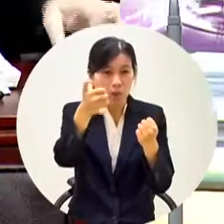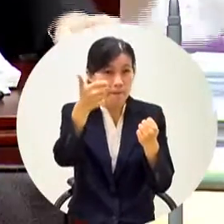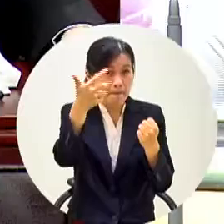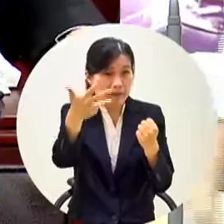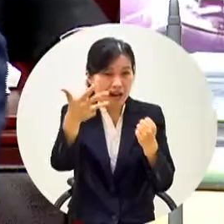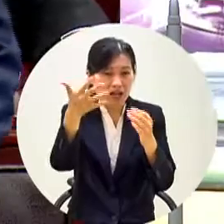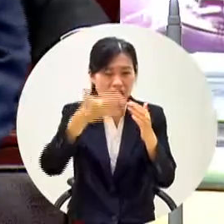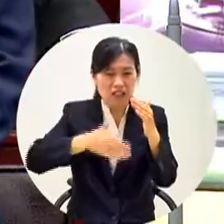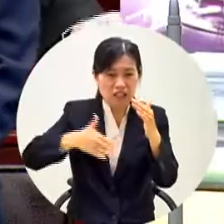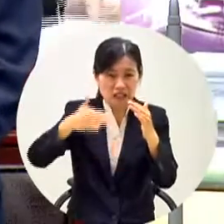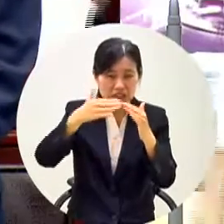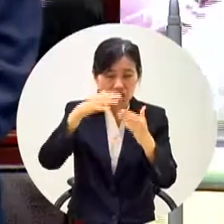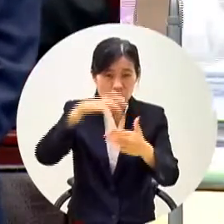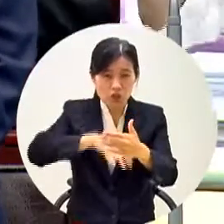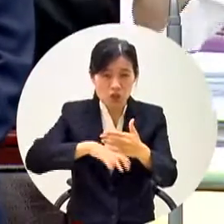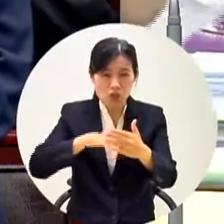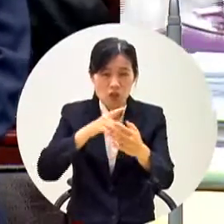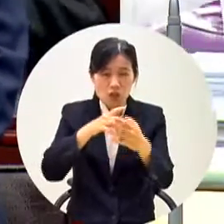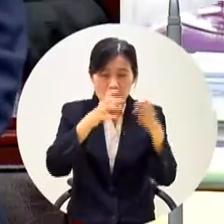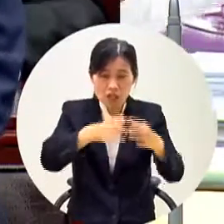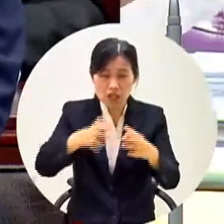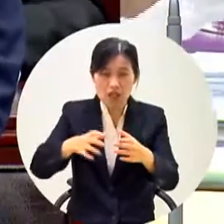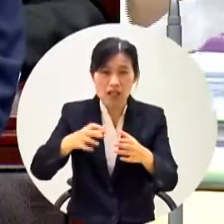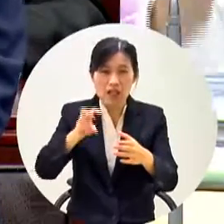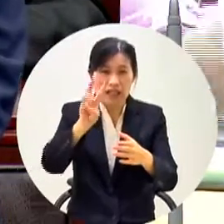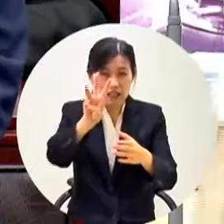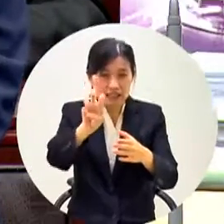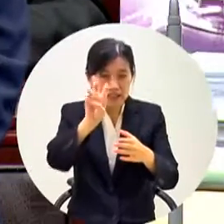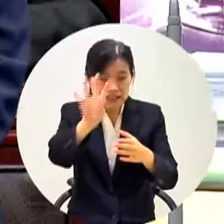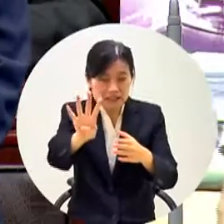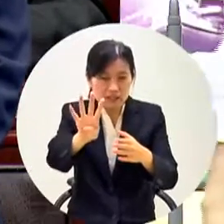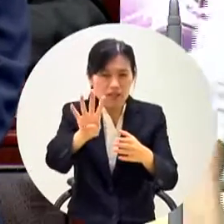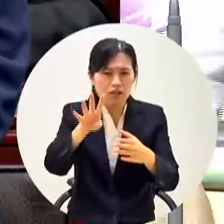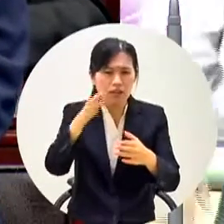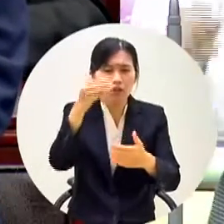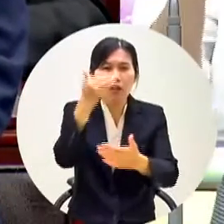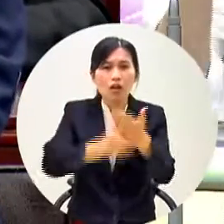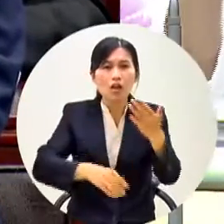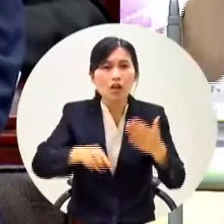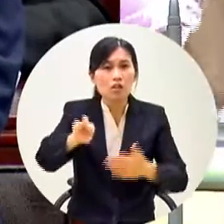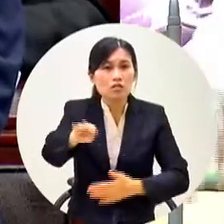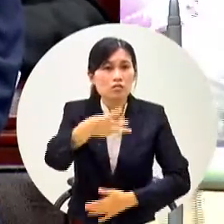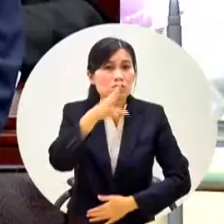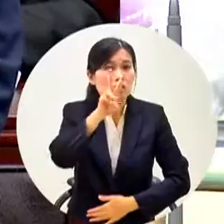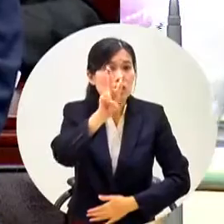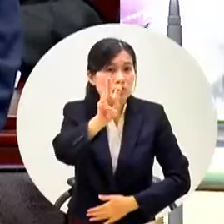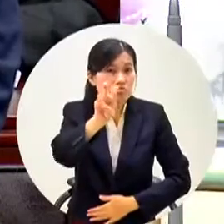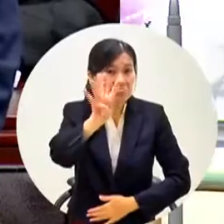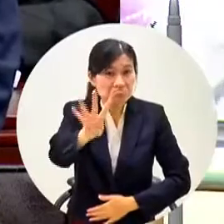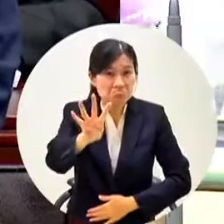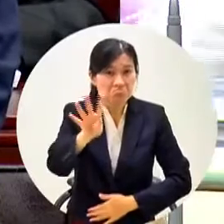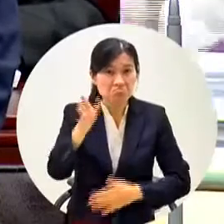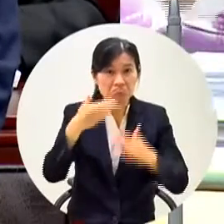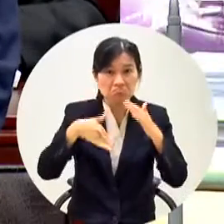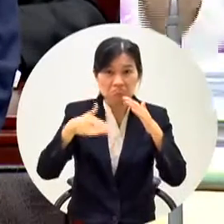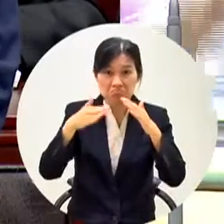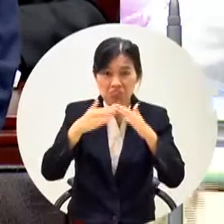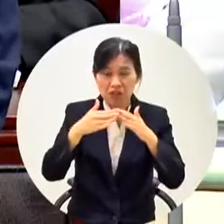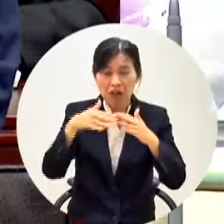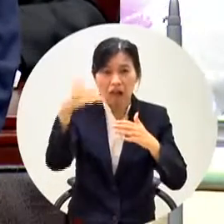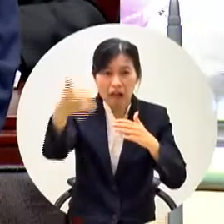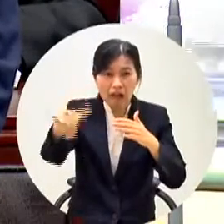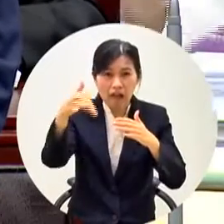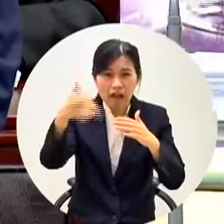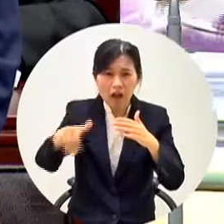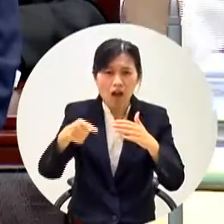有34所已經裝置那另外還有324所還沒有裝置我再請問你葉副市長你是管